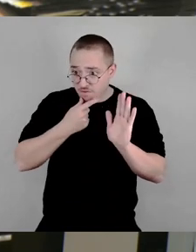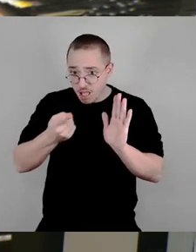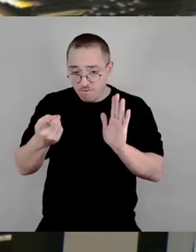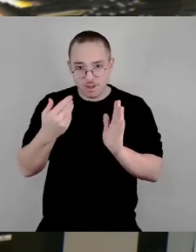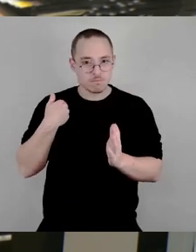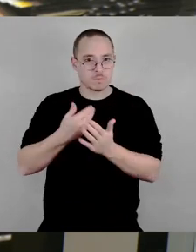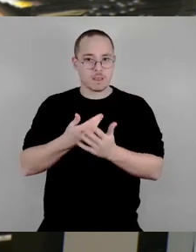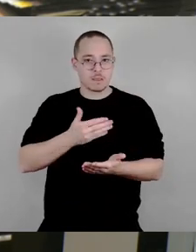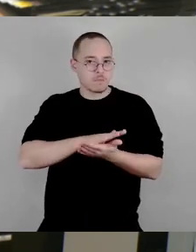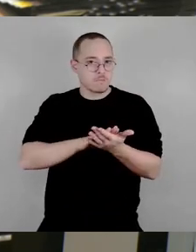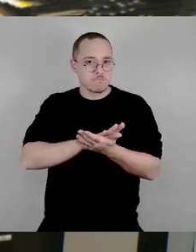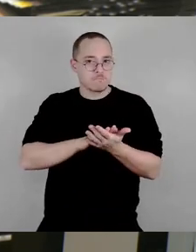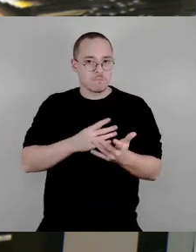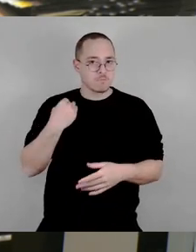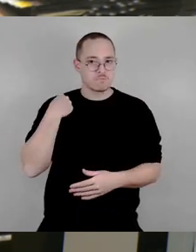fällt mir das wieder ein.